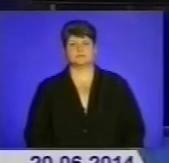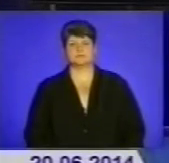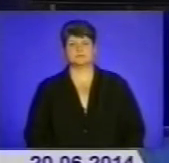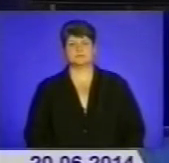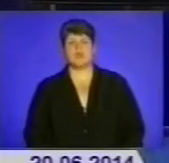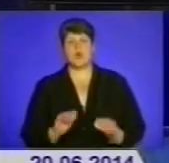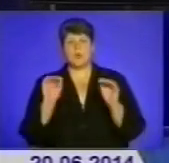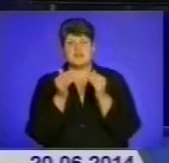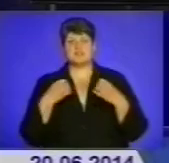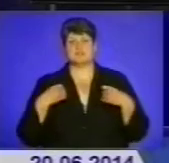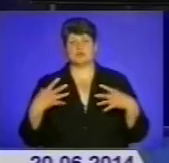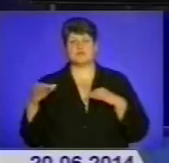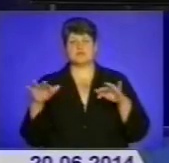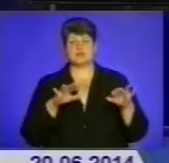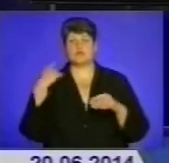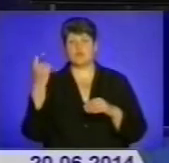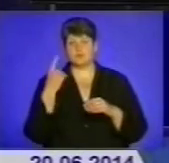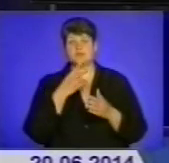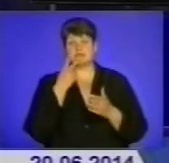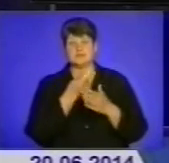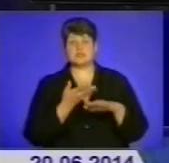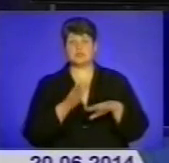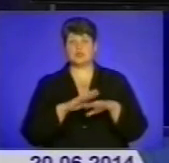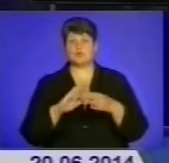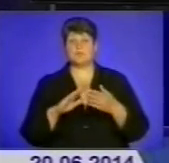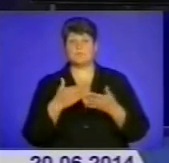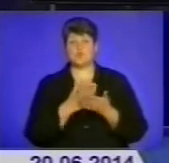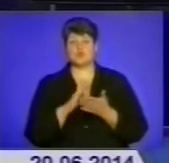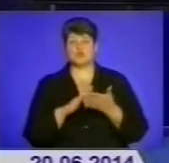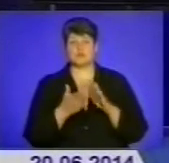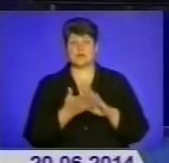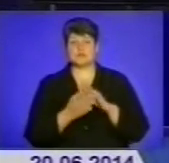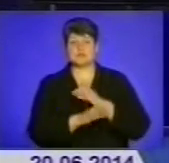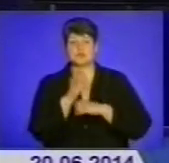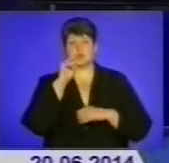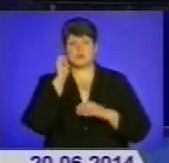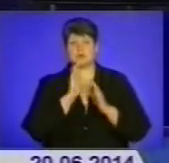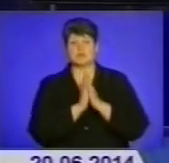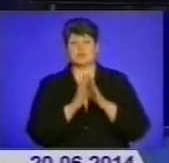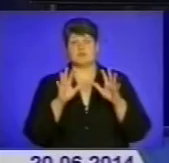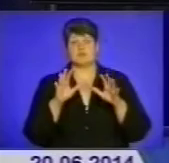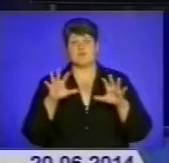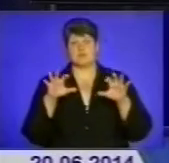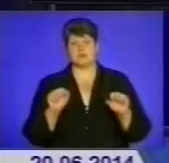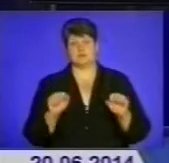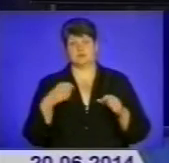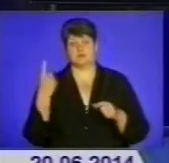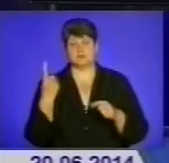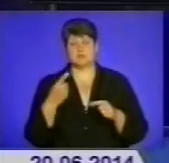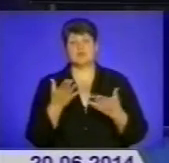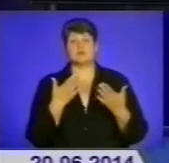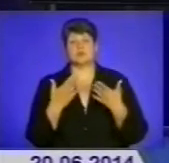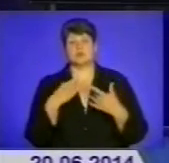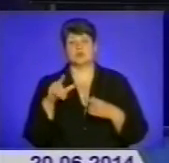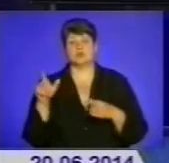Обмежити святковість заходи в області, зважаючи на складну політичну ситуацію на Сході України, закликає влада краю. Як ставляться до цього жителі